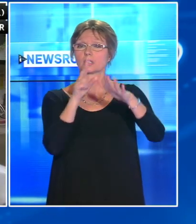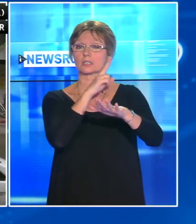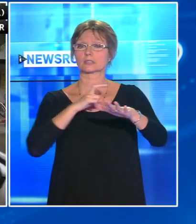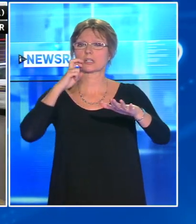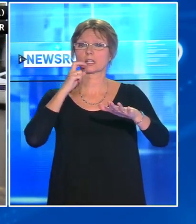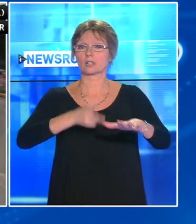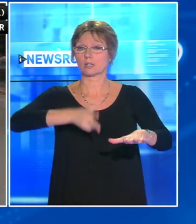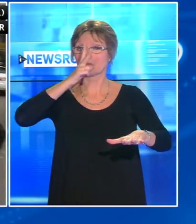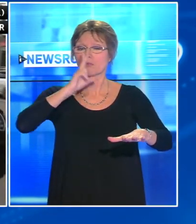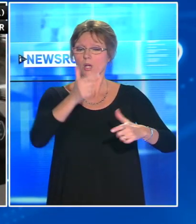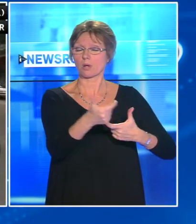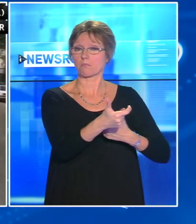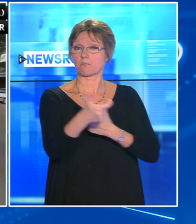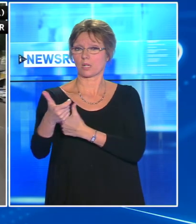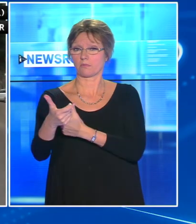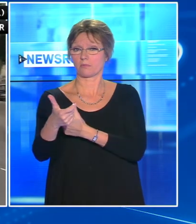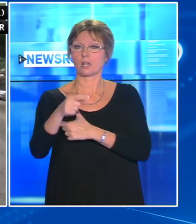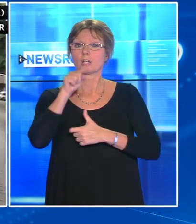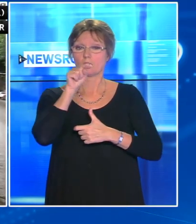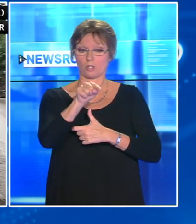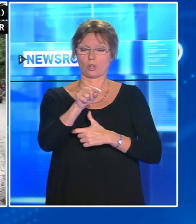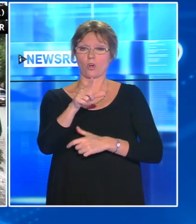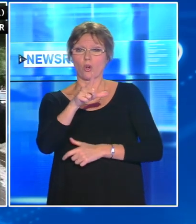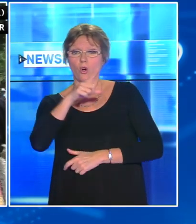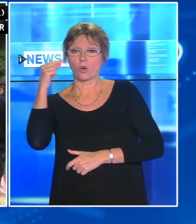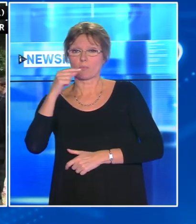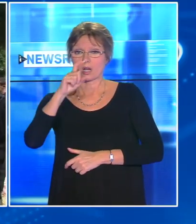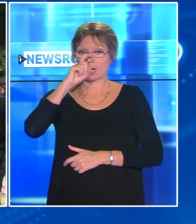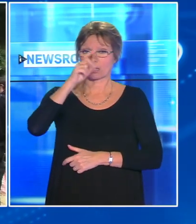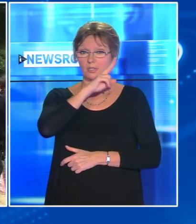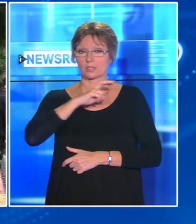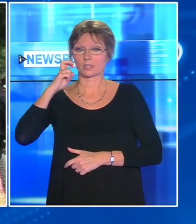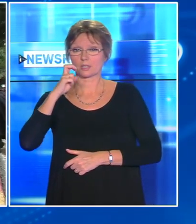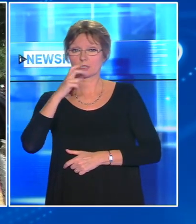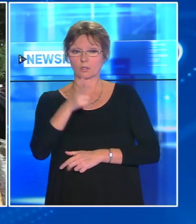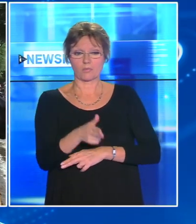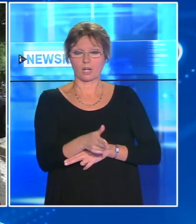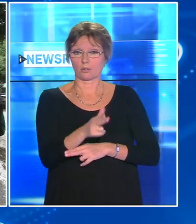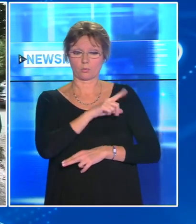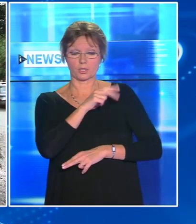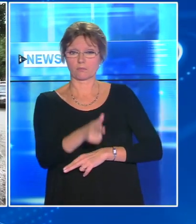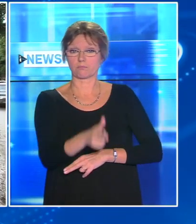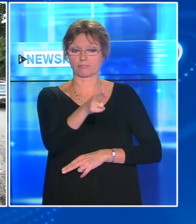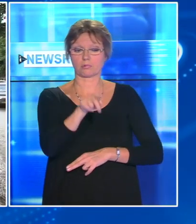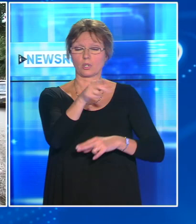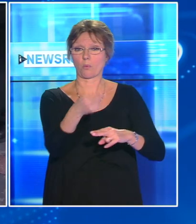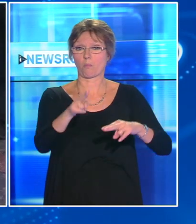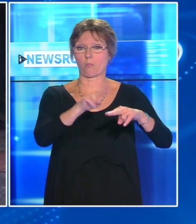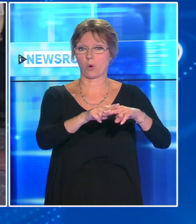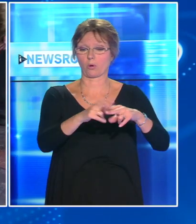-ville, et bien cet arabe israélien a été abattu par la police. Voilà ce qu'a annoncé le gouvernement